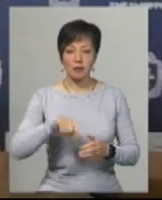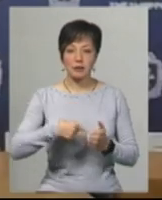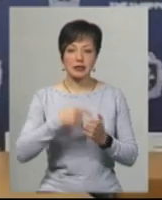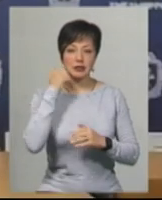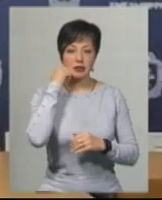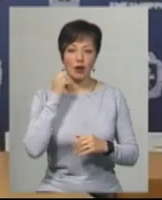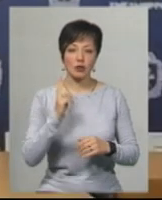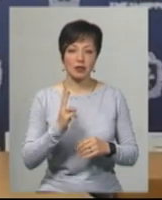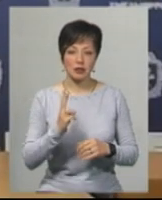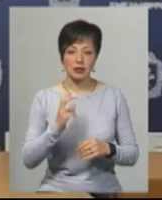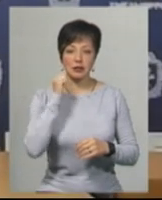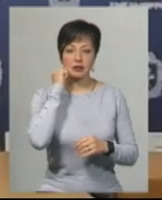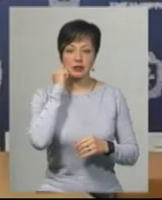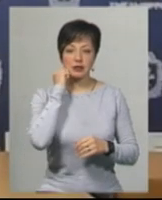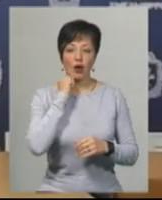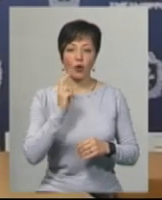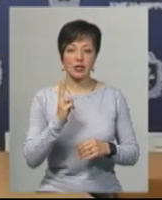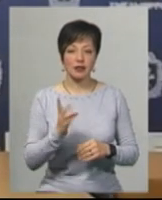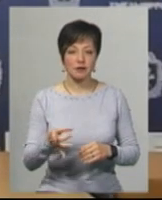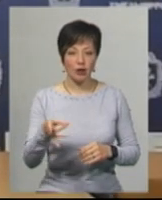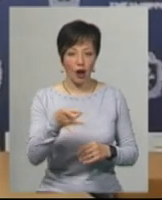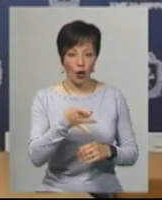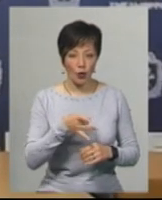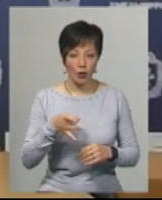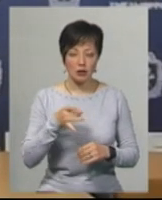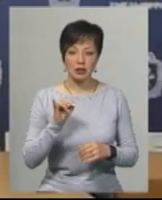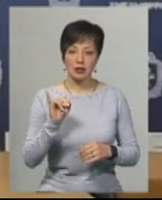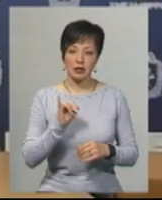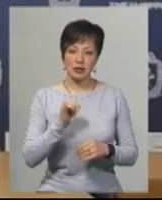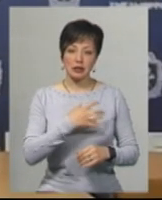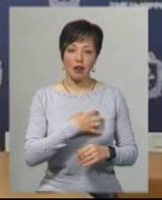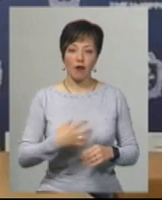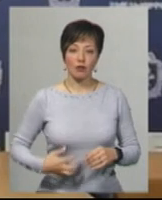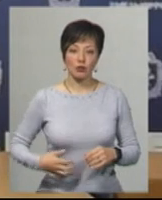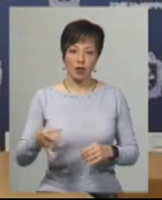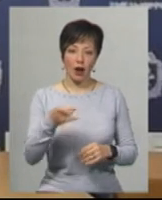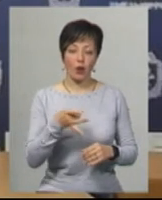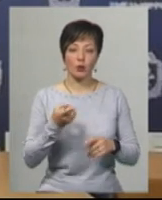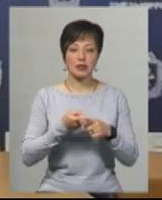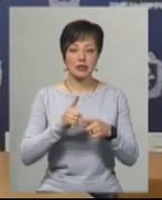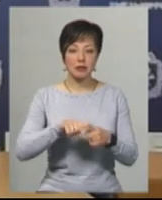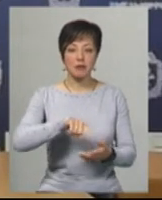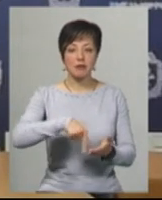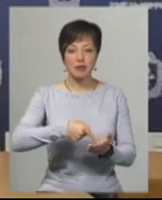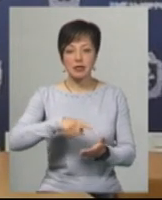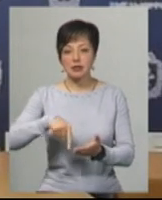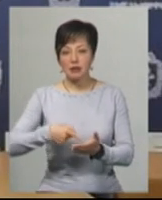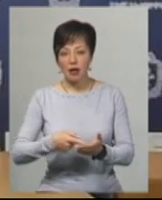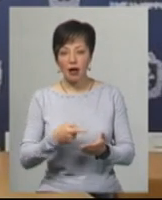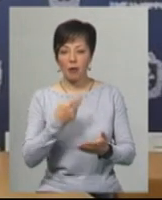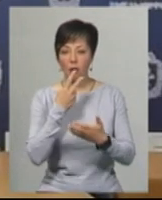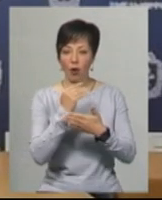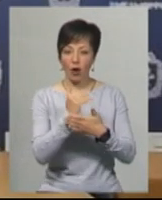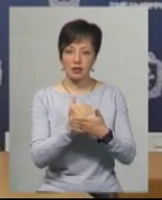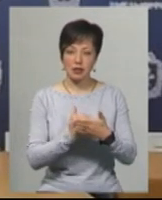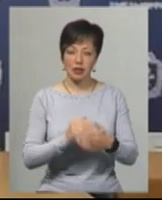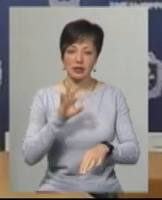Старокостянтинівський район і Славутський район. Це ті міста і райони, в яких показники